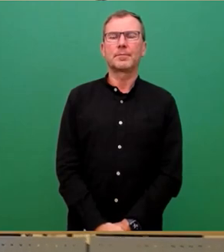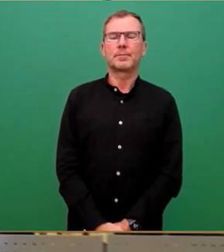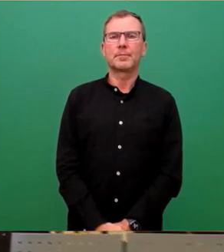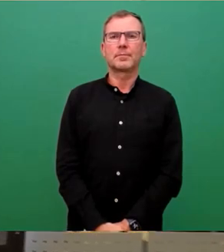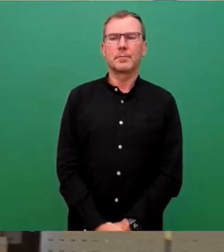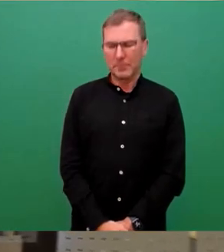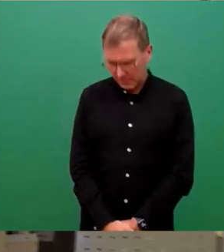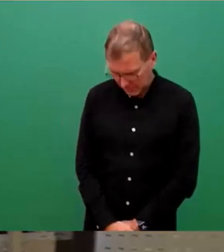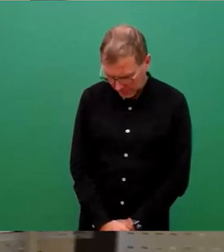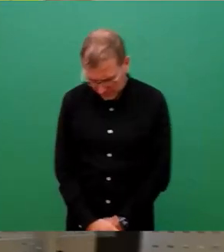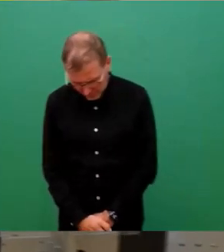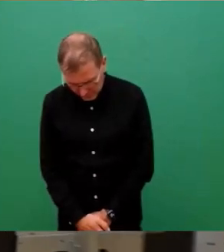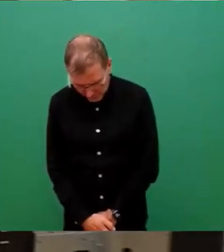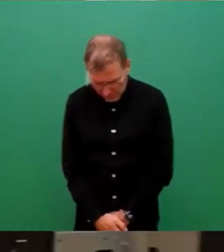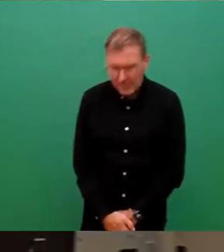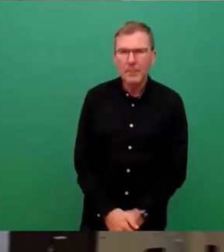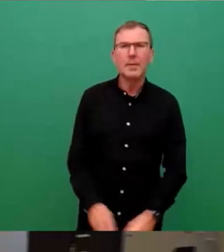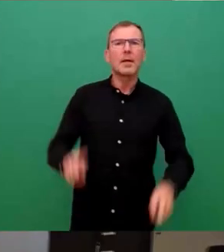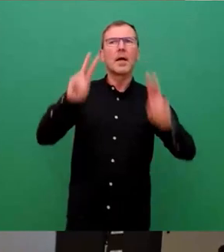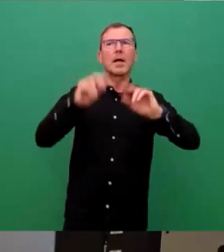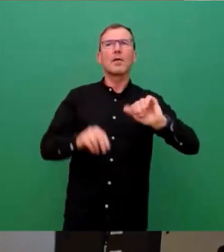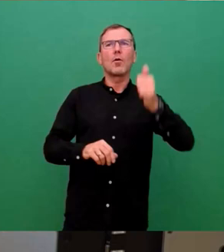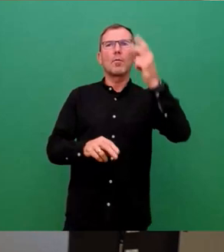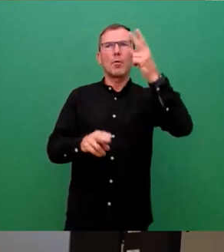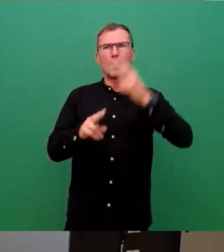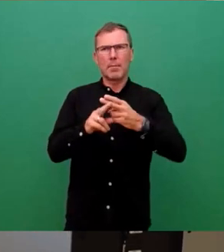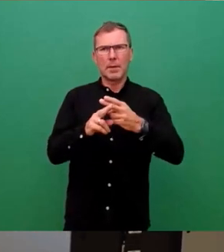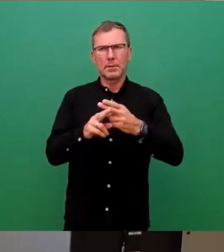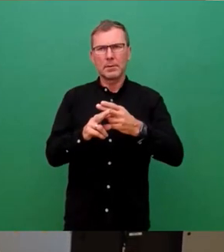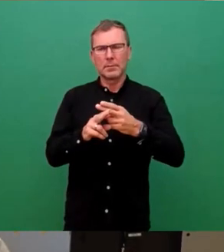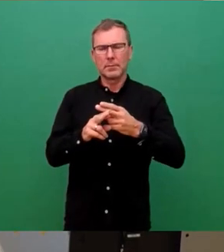Sehr geehrter Herr Oberbürgermeister, liebe Kolleginnen und Kollegen, ganz so kann man es jetzt doch nicht stehen lassen.